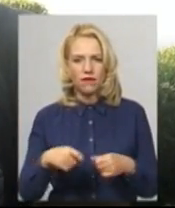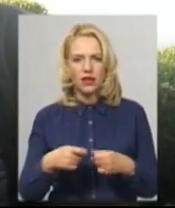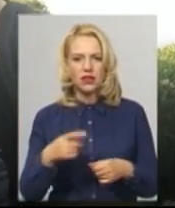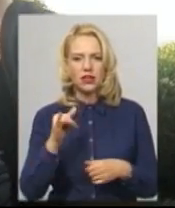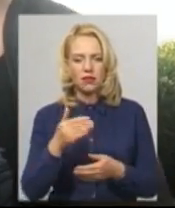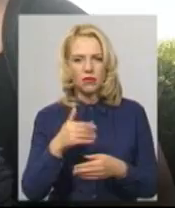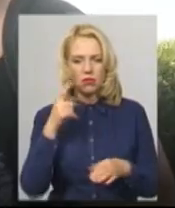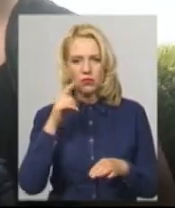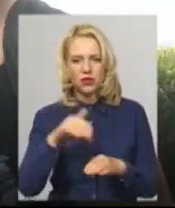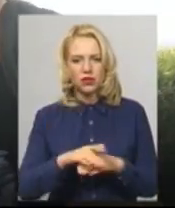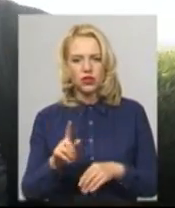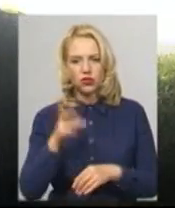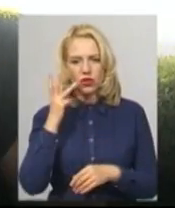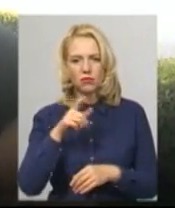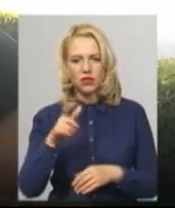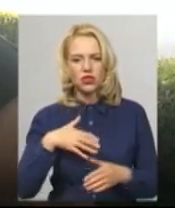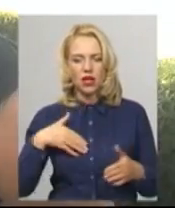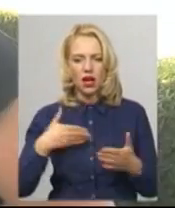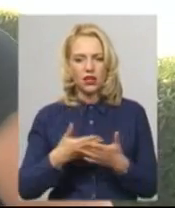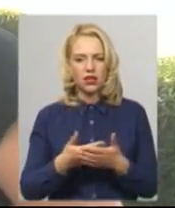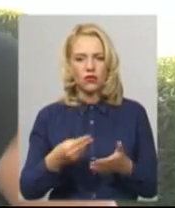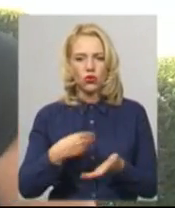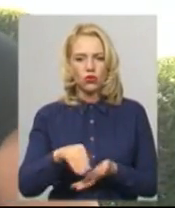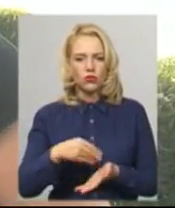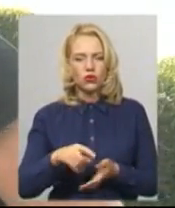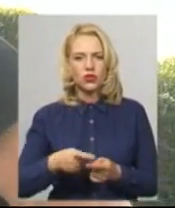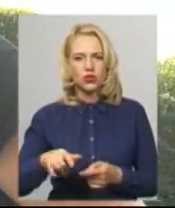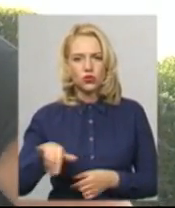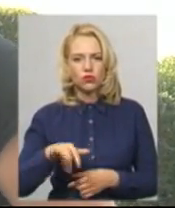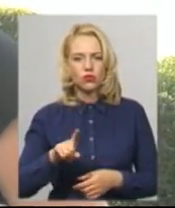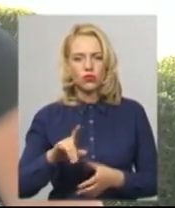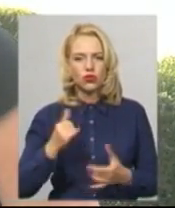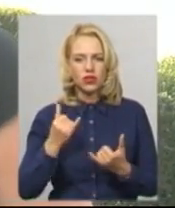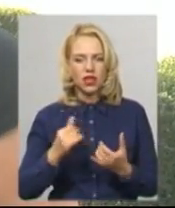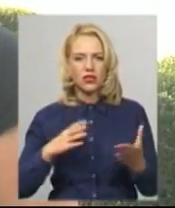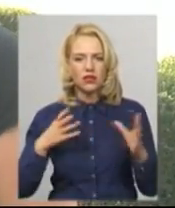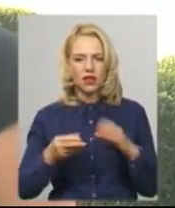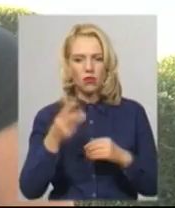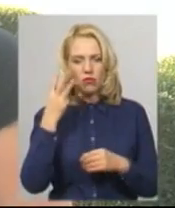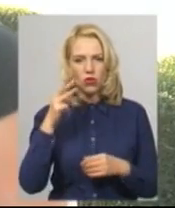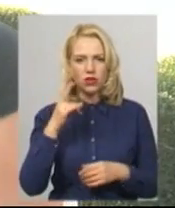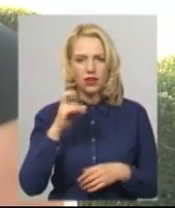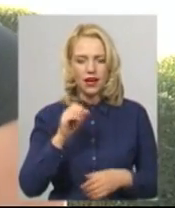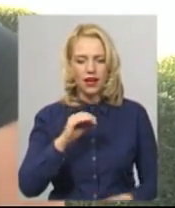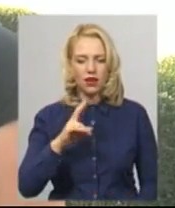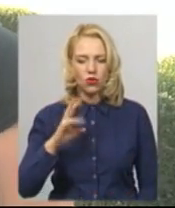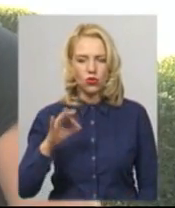помітили, що гмельничани досить активно купують ці сумки, тому що зараз взагалі, як би, мода на екосумки, вже